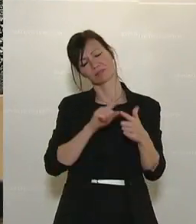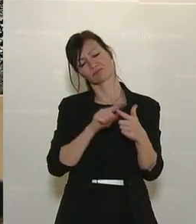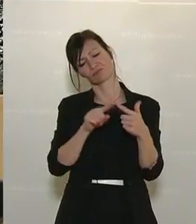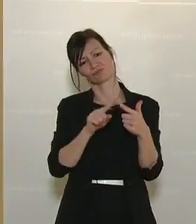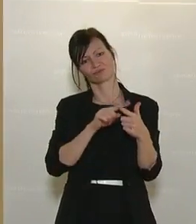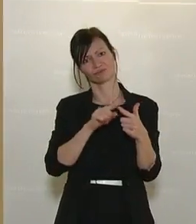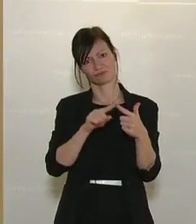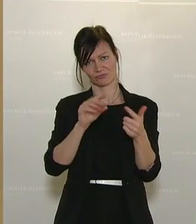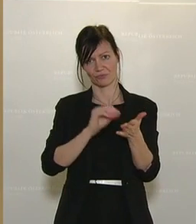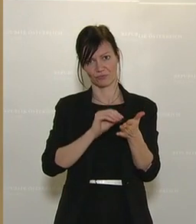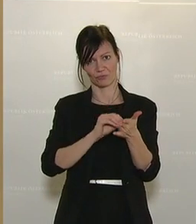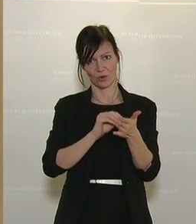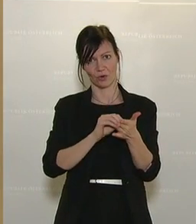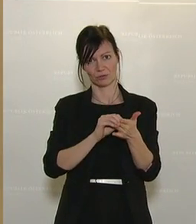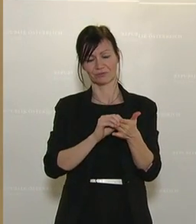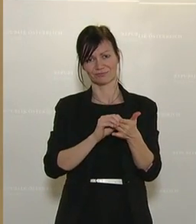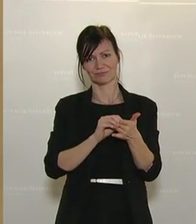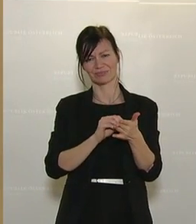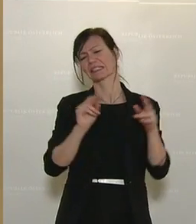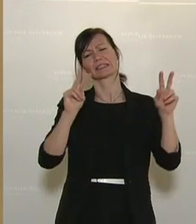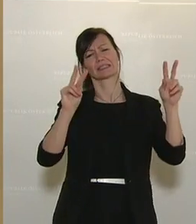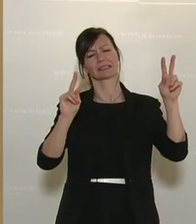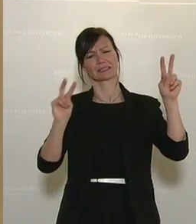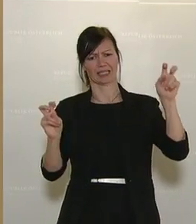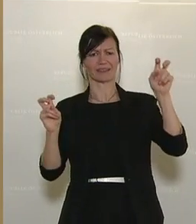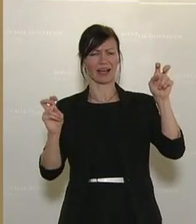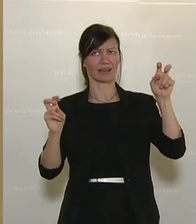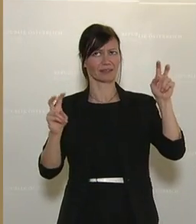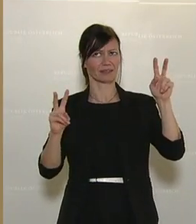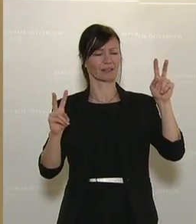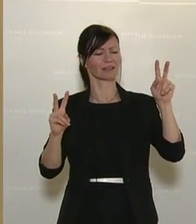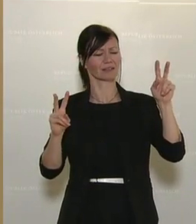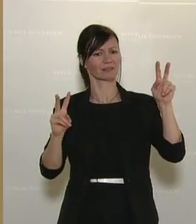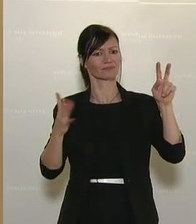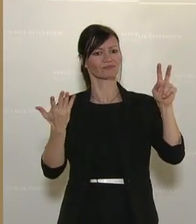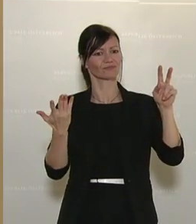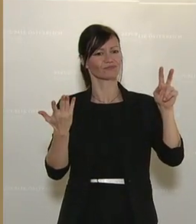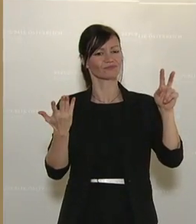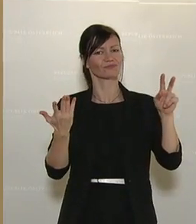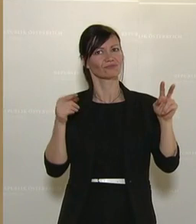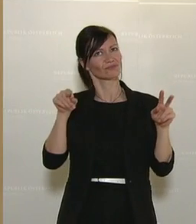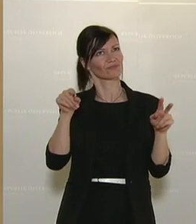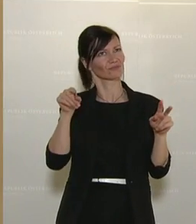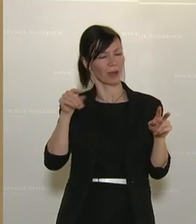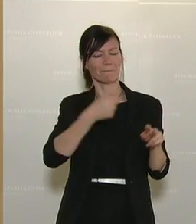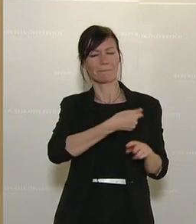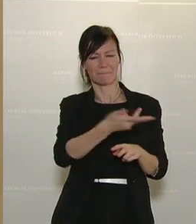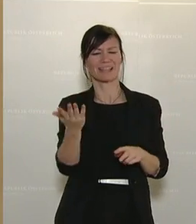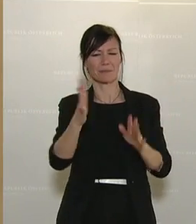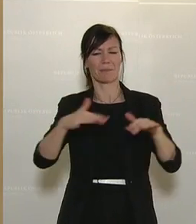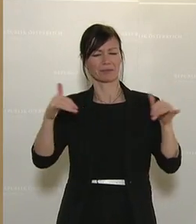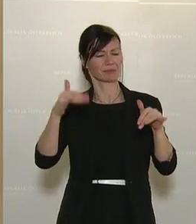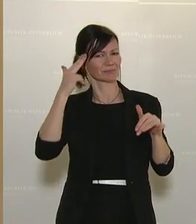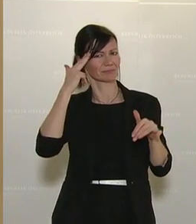Zwei Dinge noch, es gibt so ein Zitat, das mir persönlich auch sehr intensiv durch den Kopf geht. Ich glaube, die meisten Parlamentarier werden das kennen. Dieses